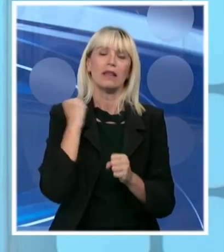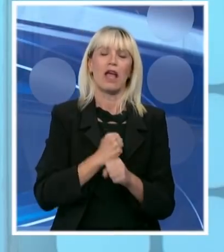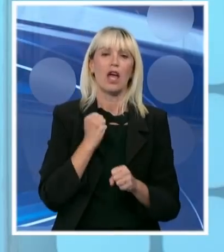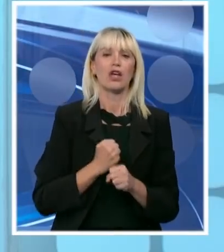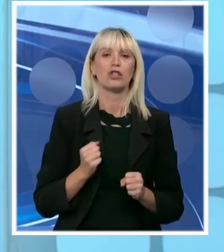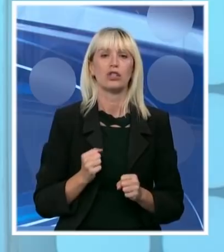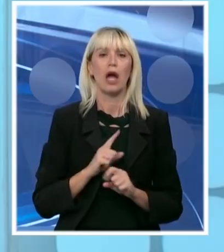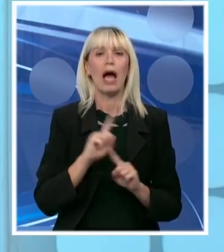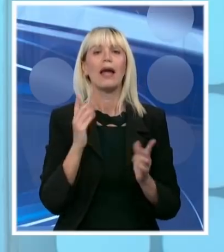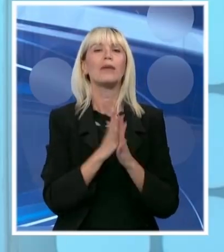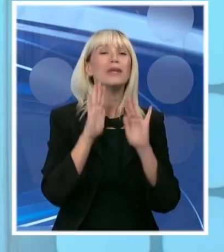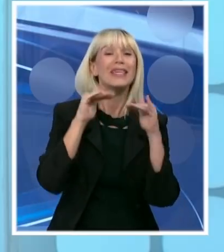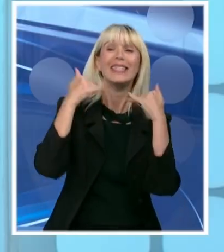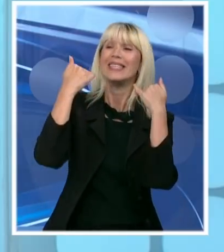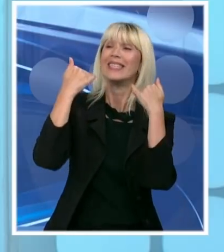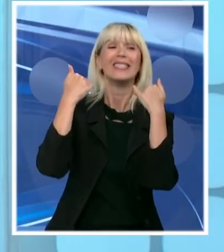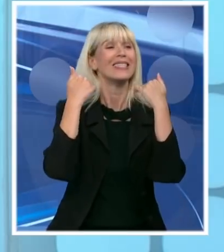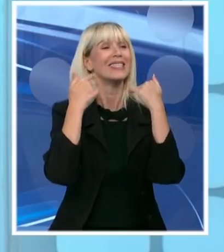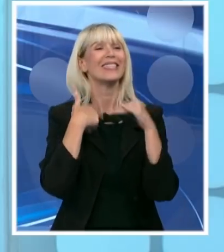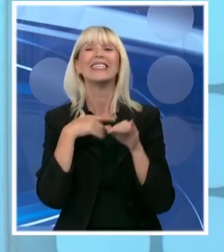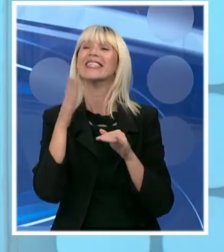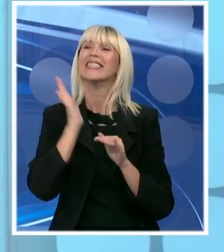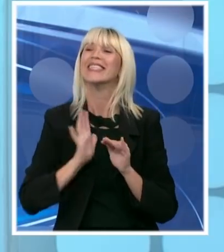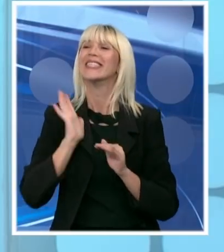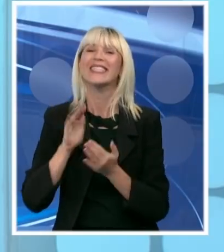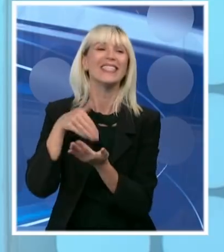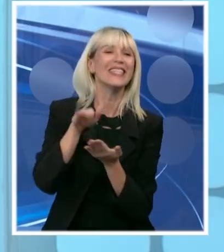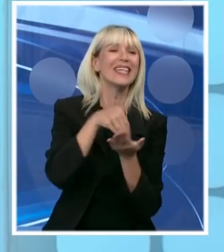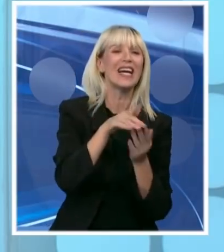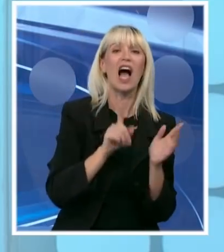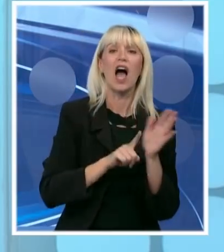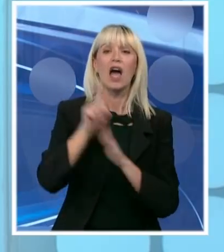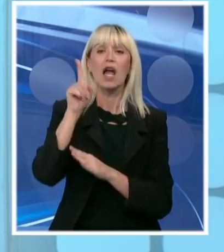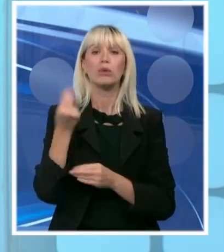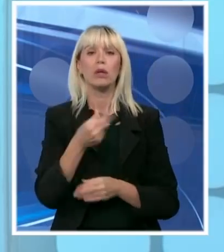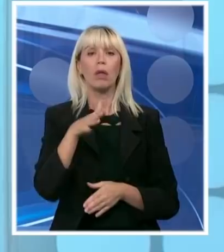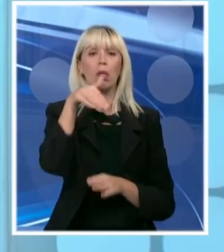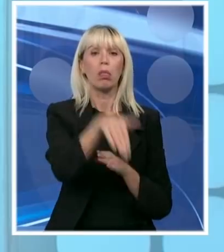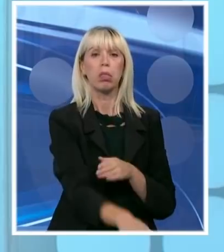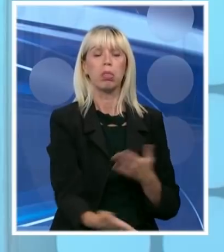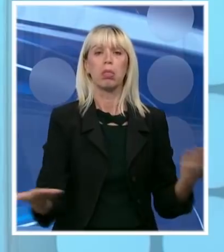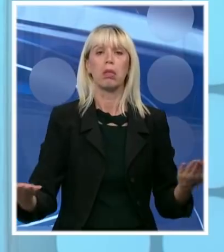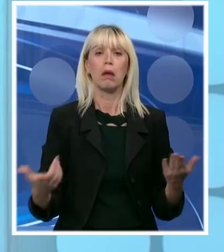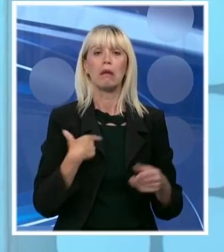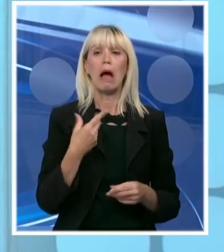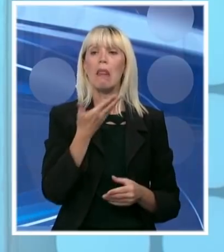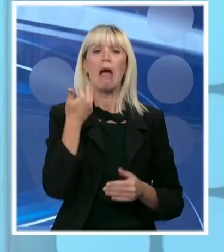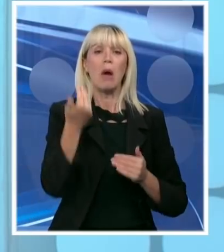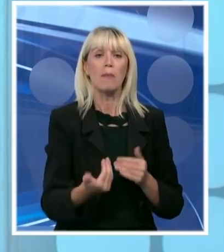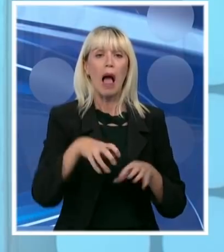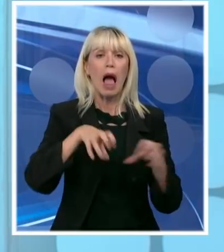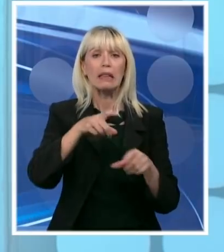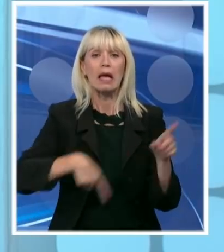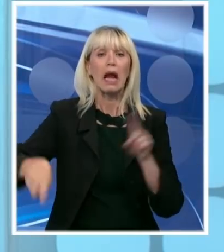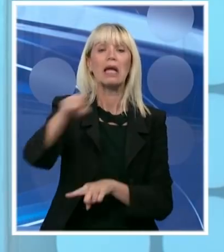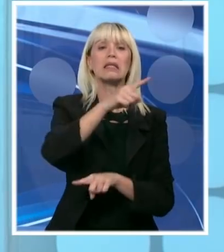A ne da budem najnasmejaniji na svetu, da budem najljubazniji na svetu, da rezultate Srbije budu takve i da ne možemo da damo ni dinar našim radnicima, da ne možemo